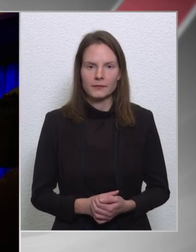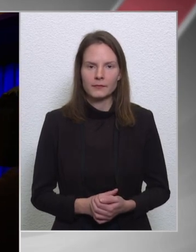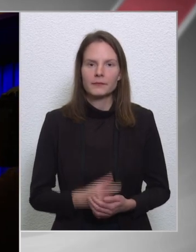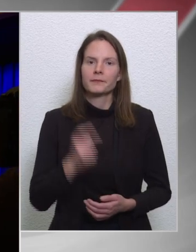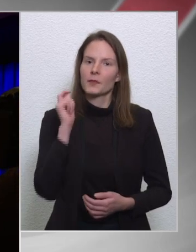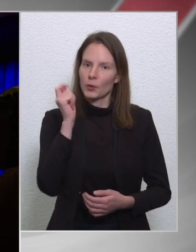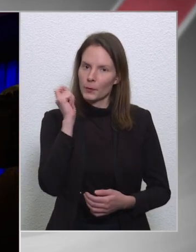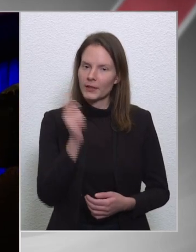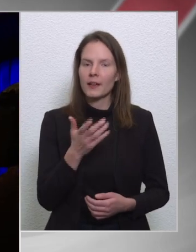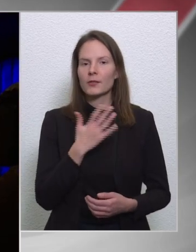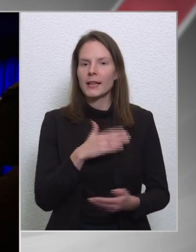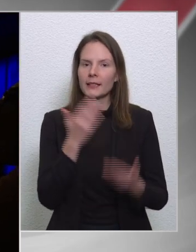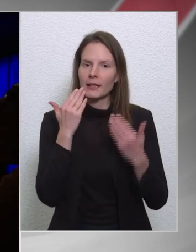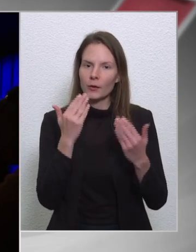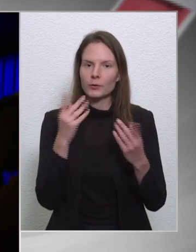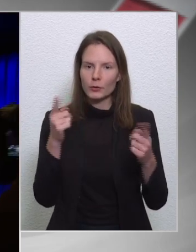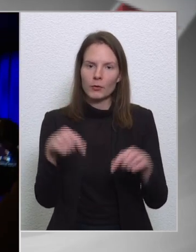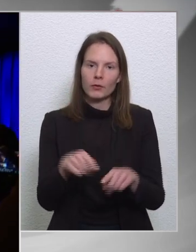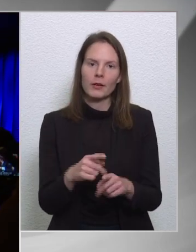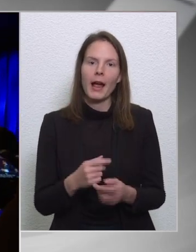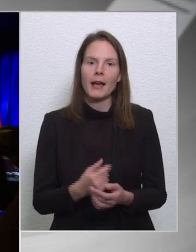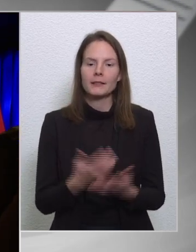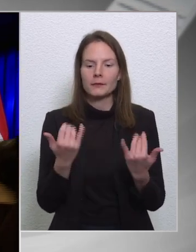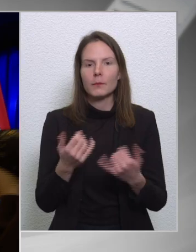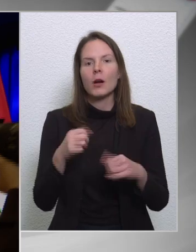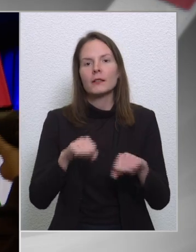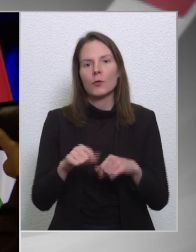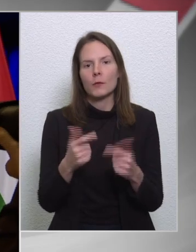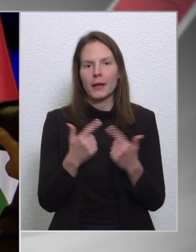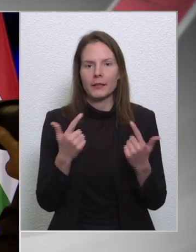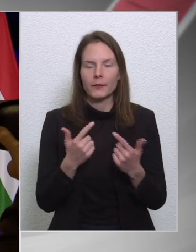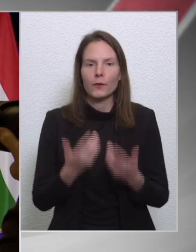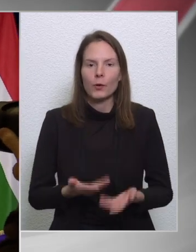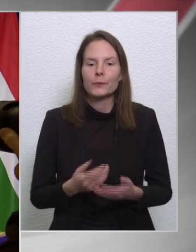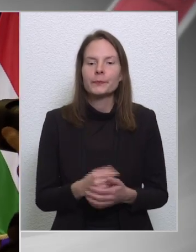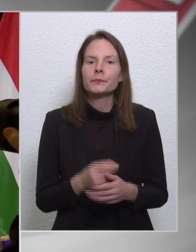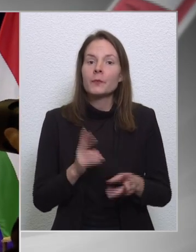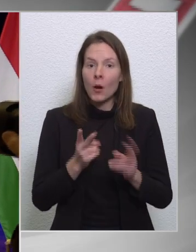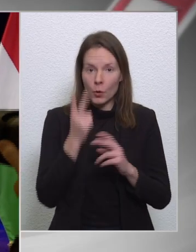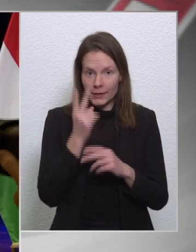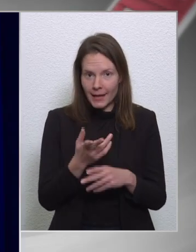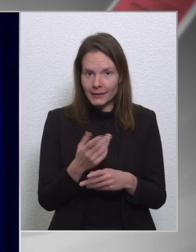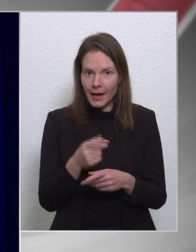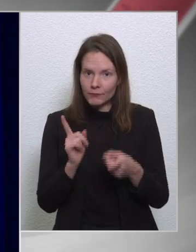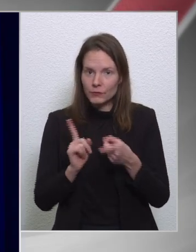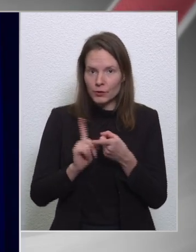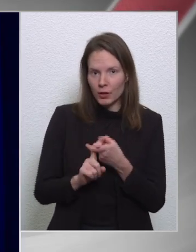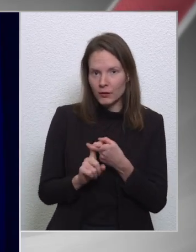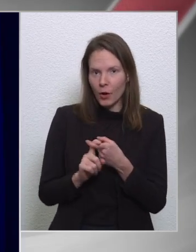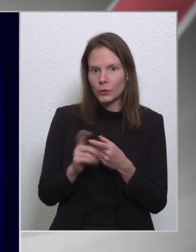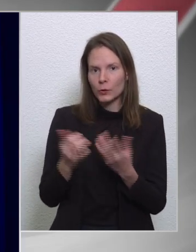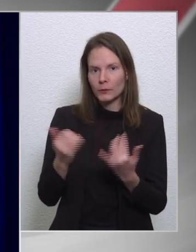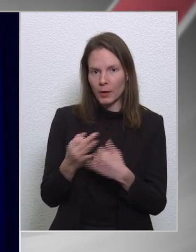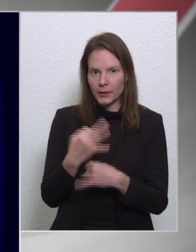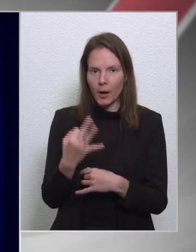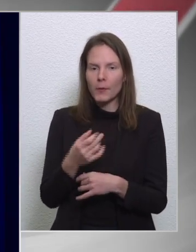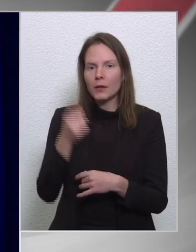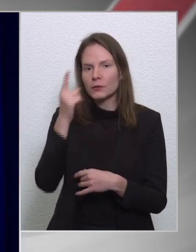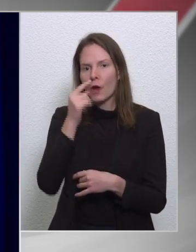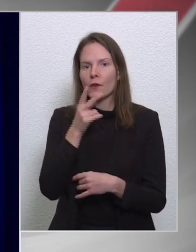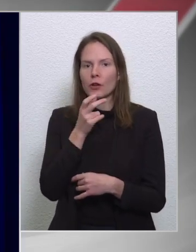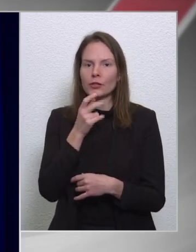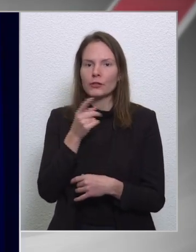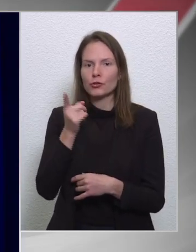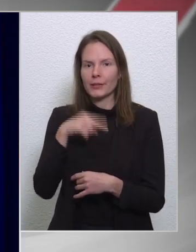Jó napot kívánok! Szeretetek, köszöntjük Önöket a mai kormányinfón. Ahogy látják, csatlakozott hozzánk a mai nap, Namracis Tibor